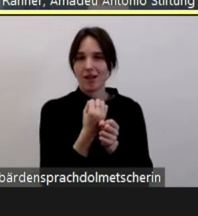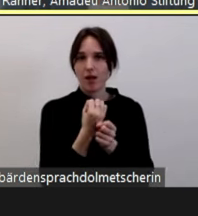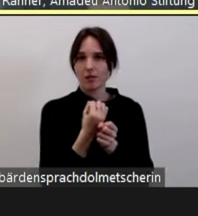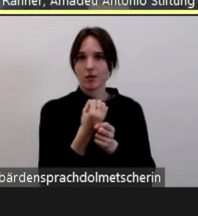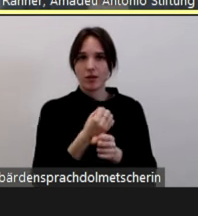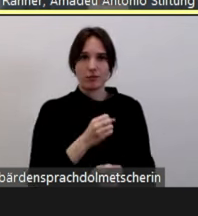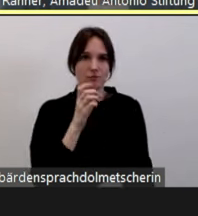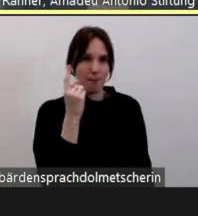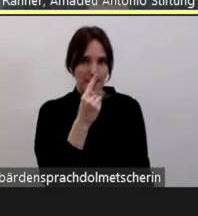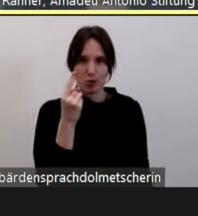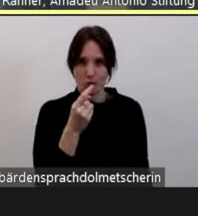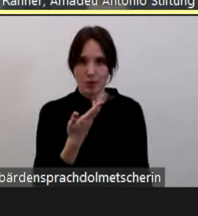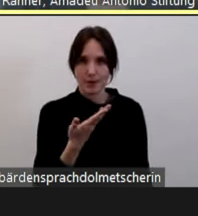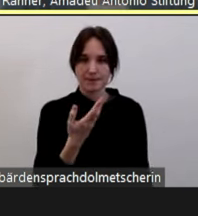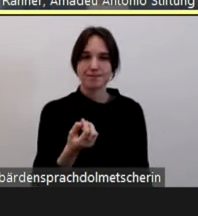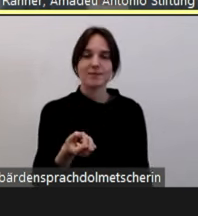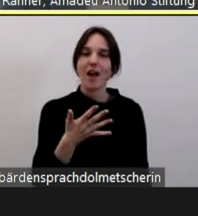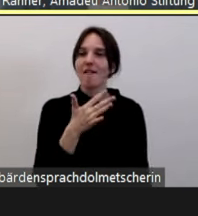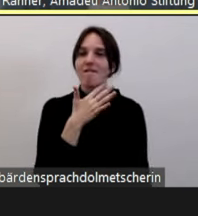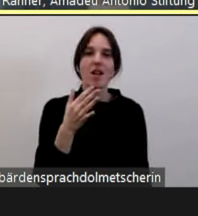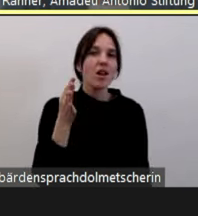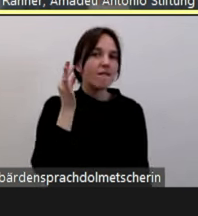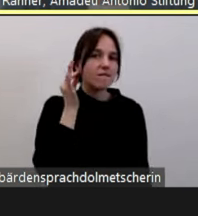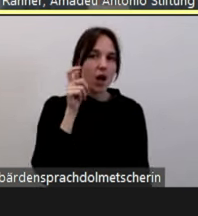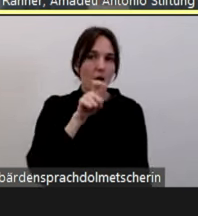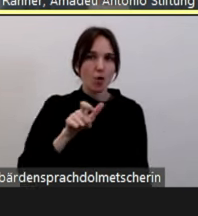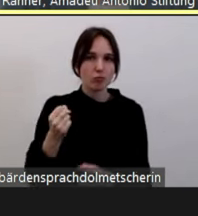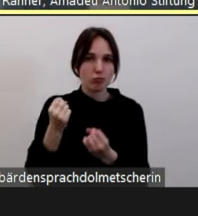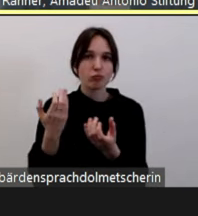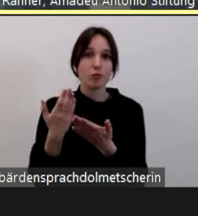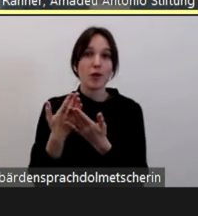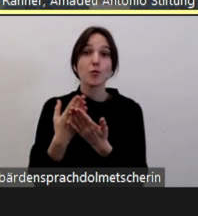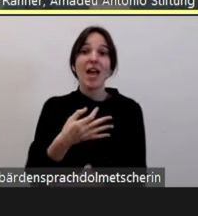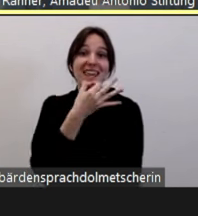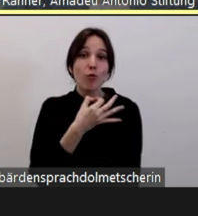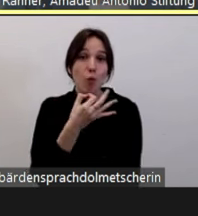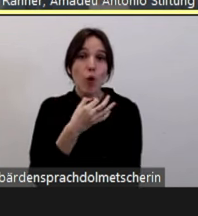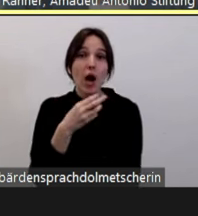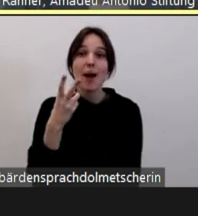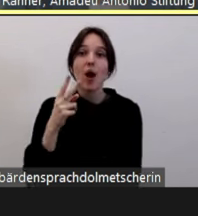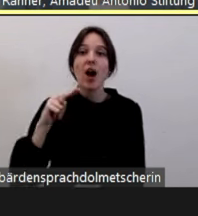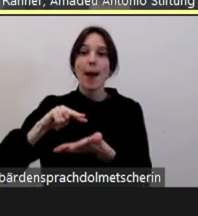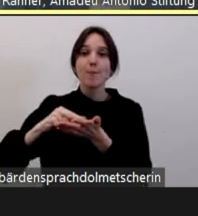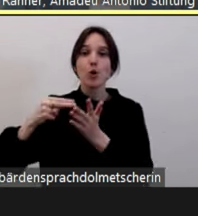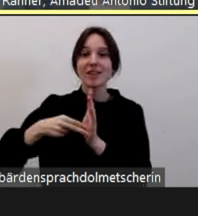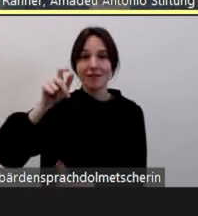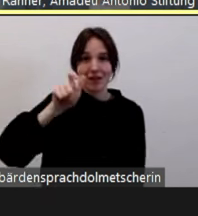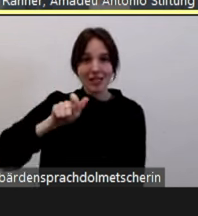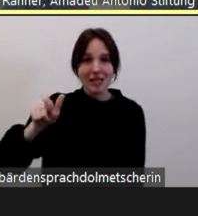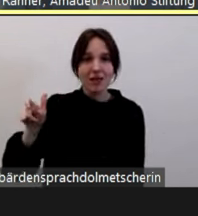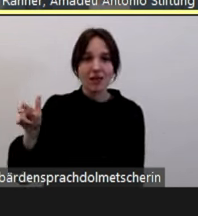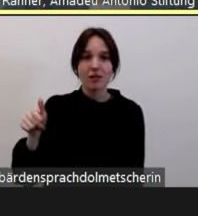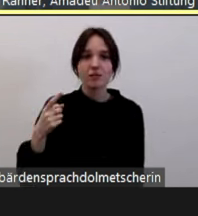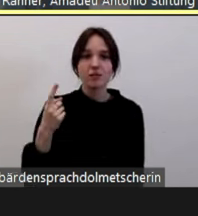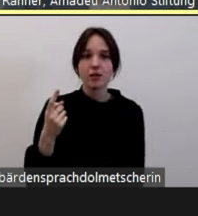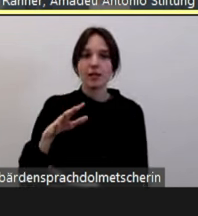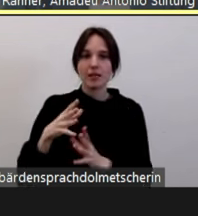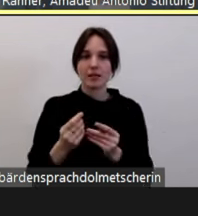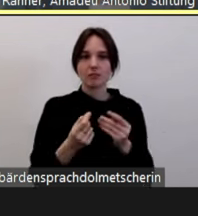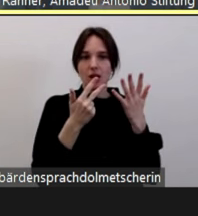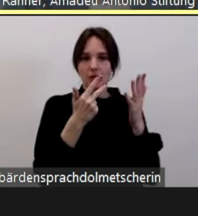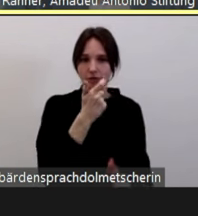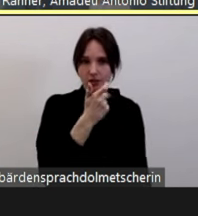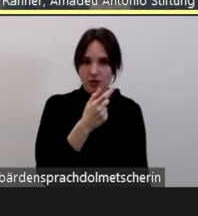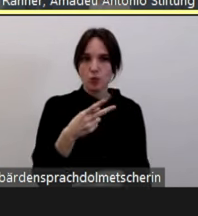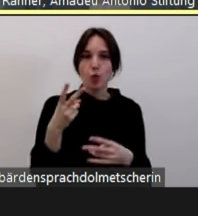natürlich, das wird uns alle nicht überraschen, zum Beispiel junge Frauen, aber auch Politikerinnen, 28 in dem Fall, Journalistinnen